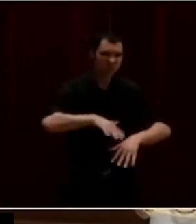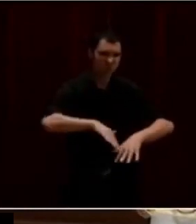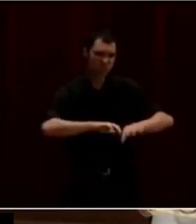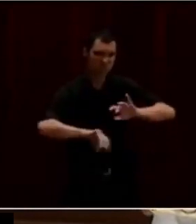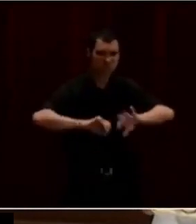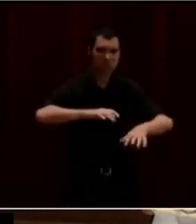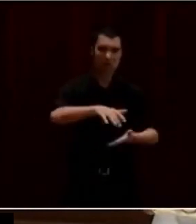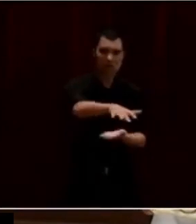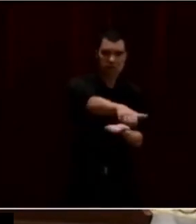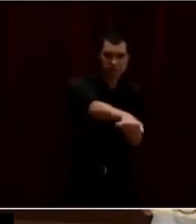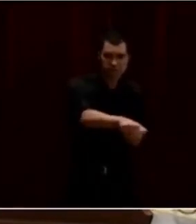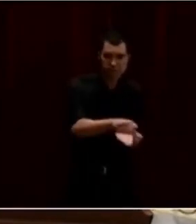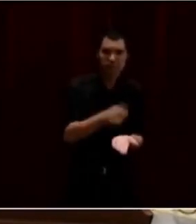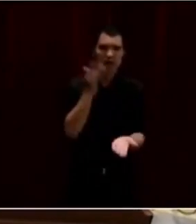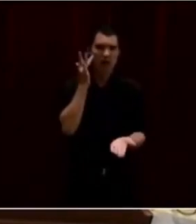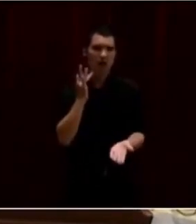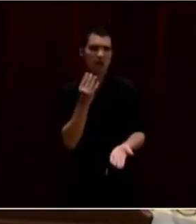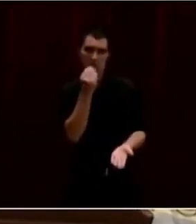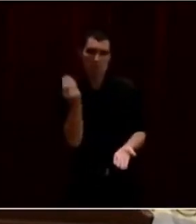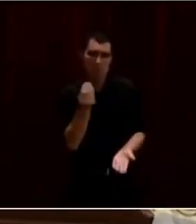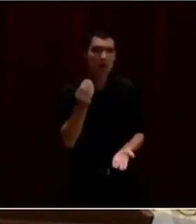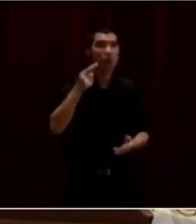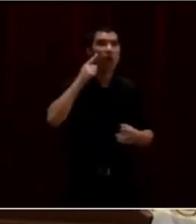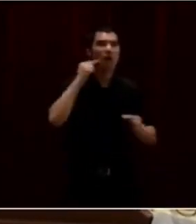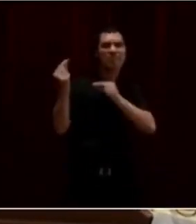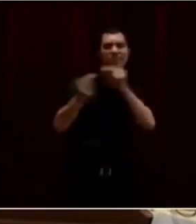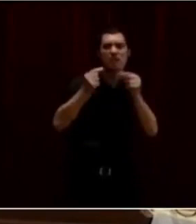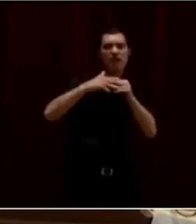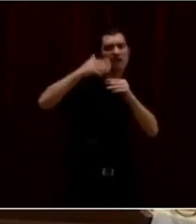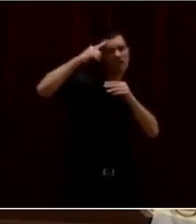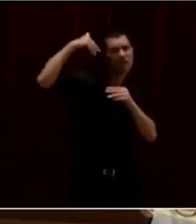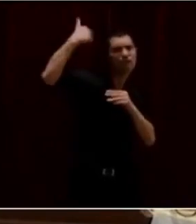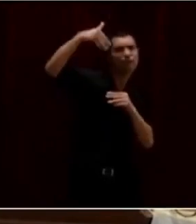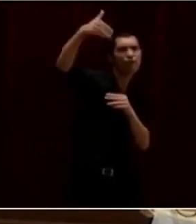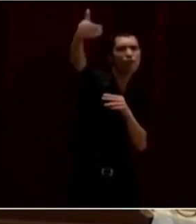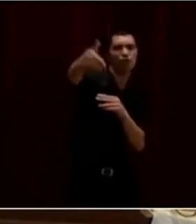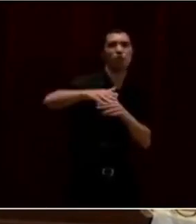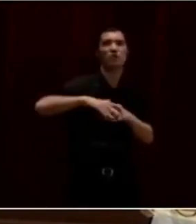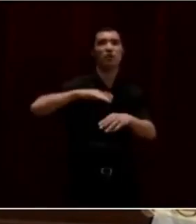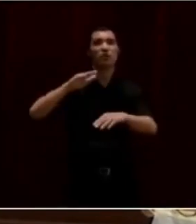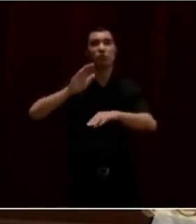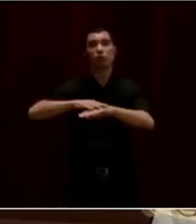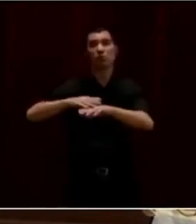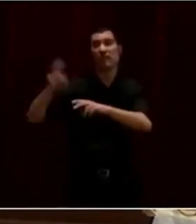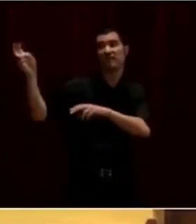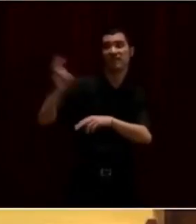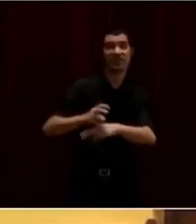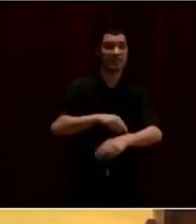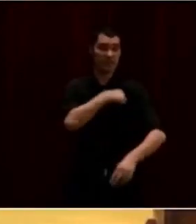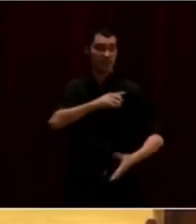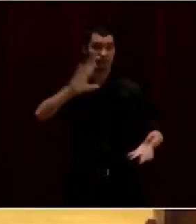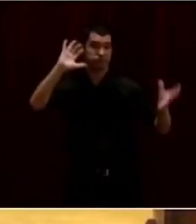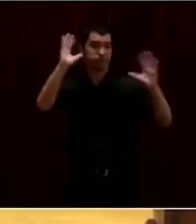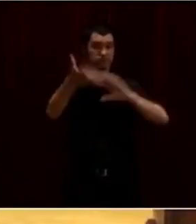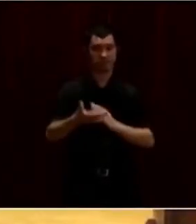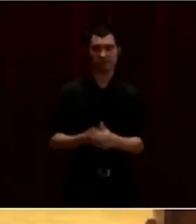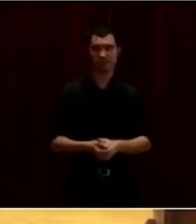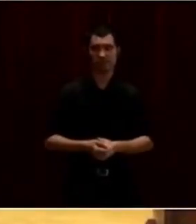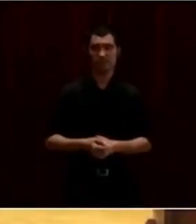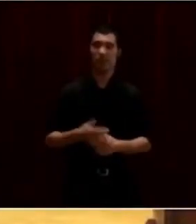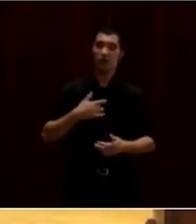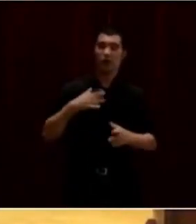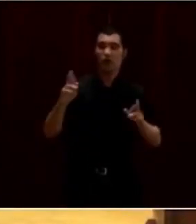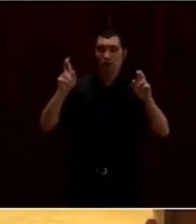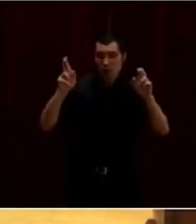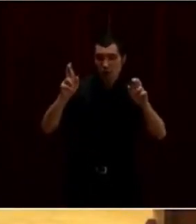començar a fer debats que siguin realment ja a mirada de futur en aquest entorn de canvi climàtic. Espero que les converses continuïn bé